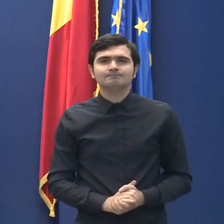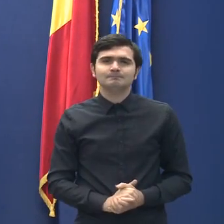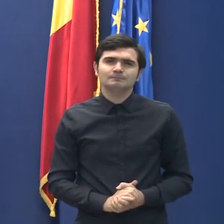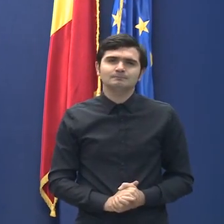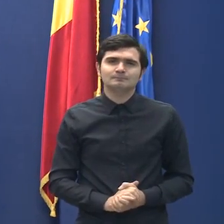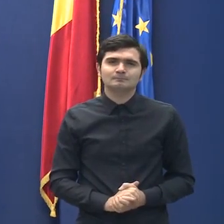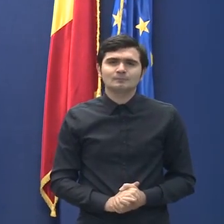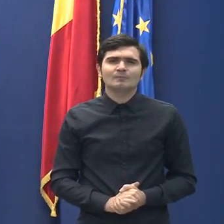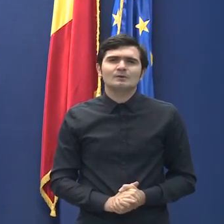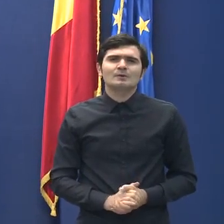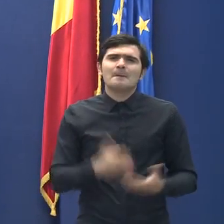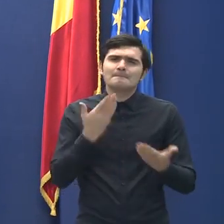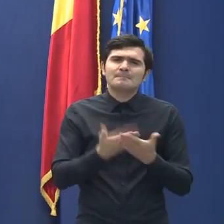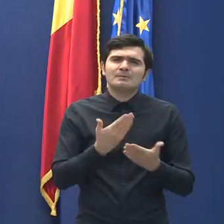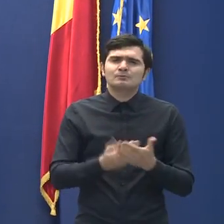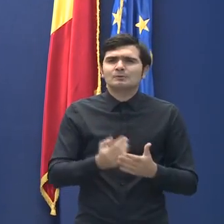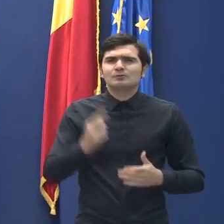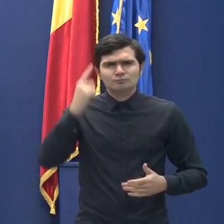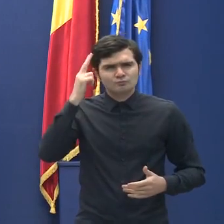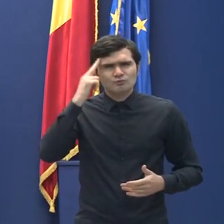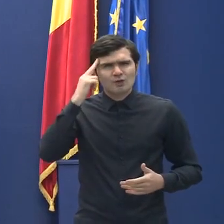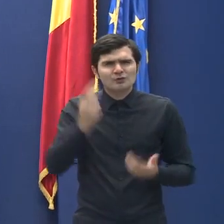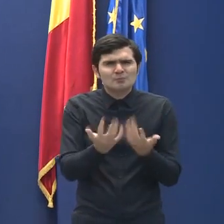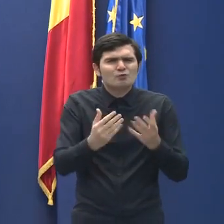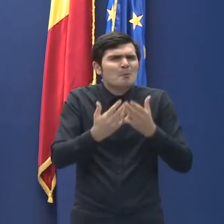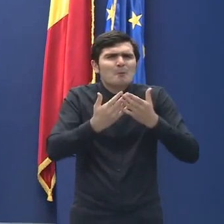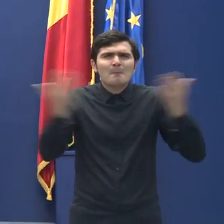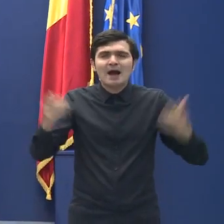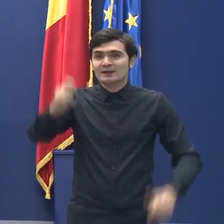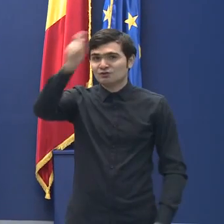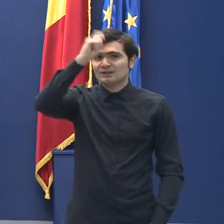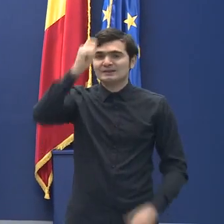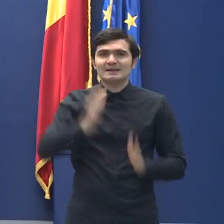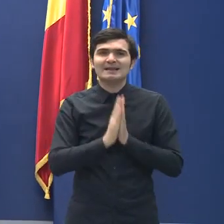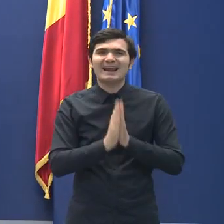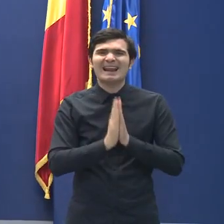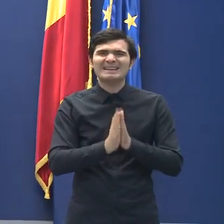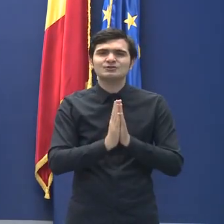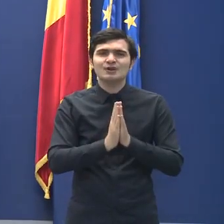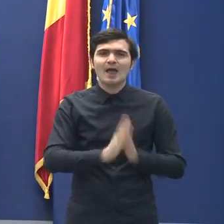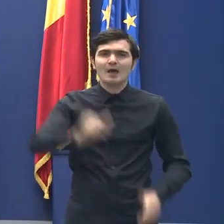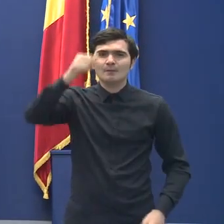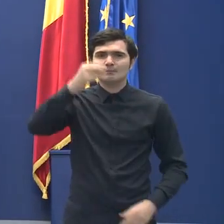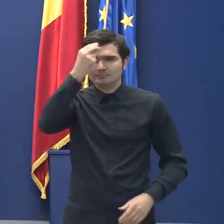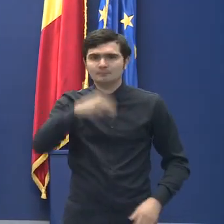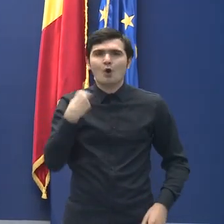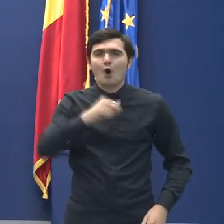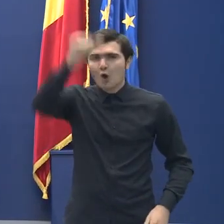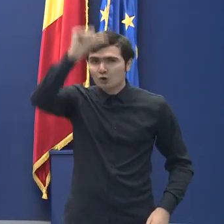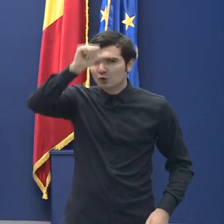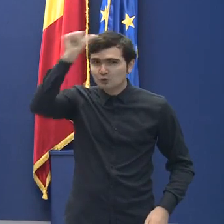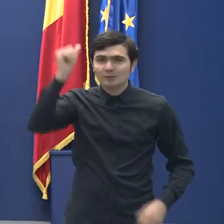Având în vedere numărul mare de cetățeni de religie ortodoxă, pentru a nu exista riscul